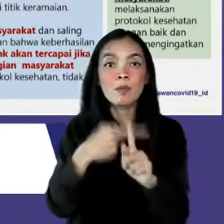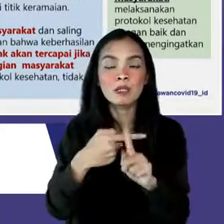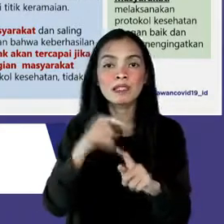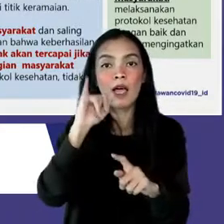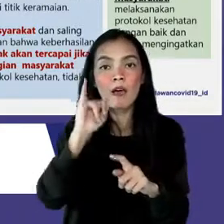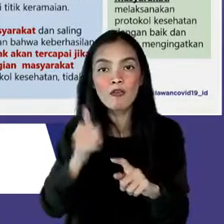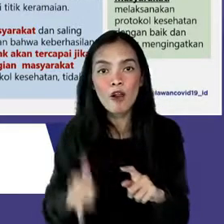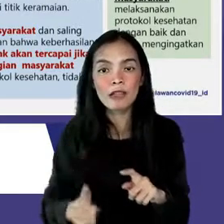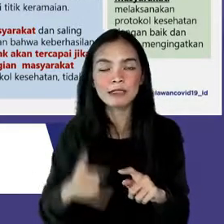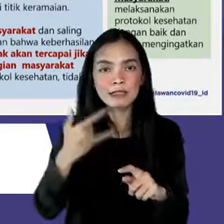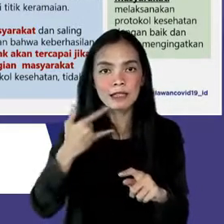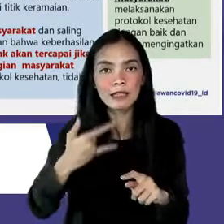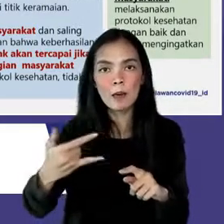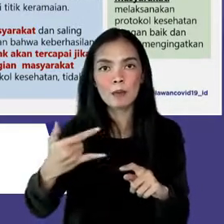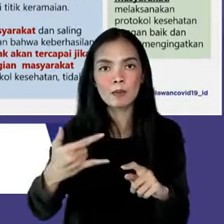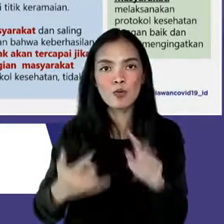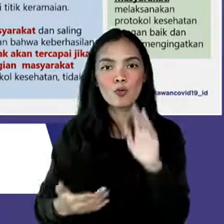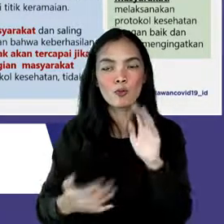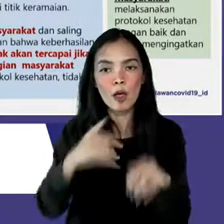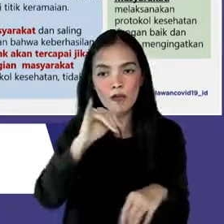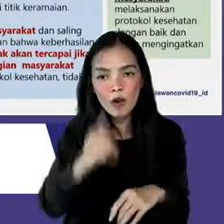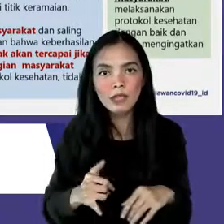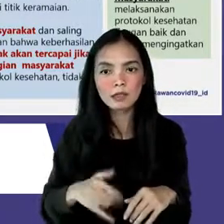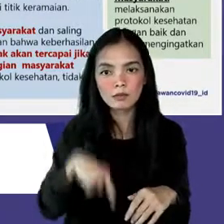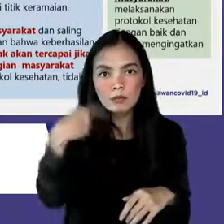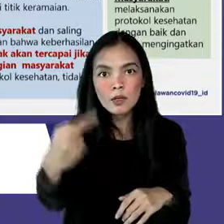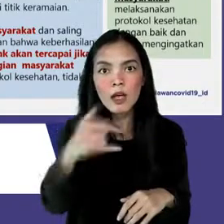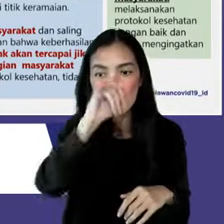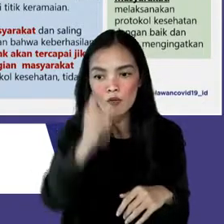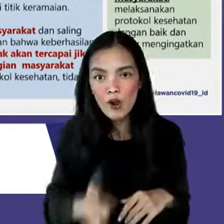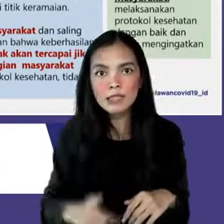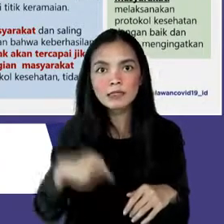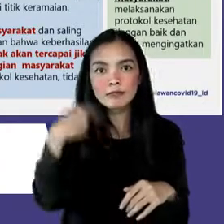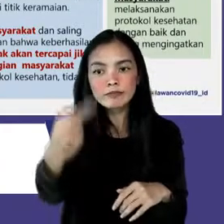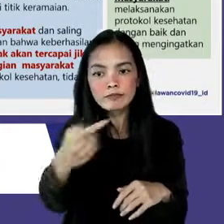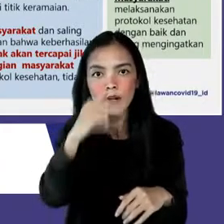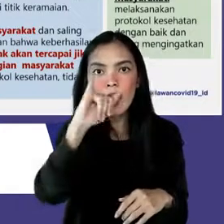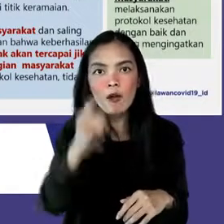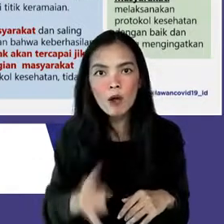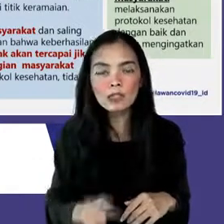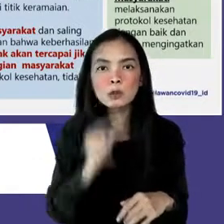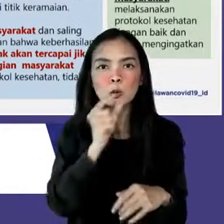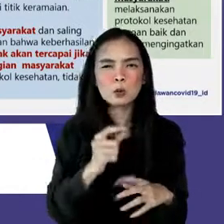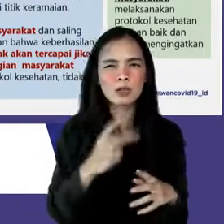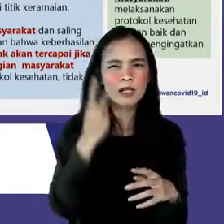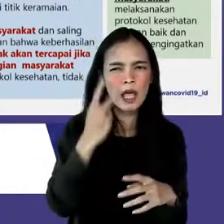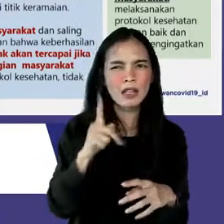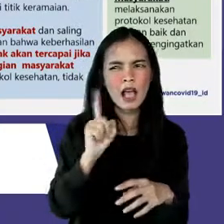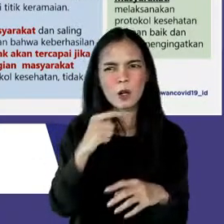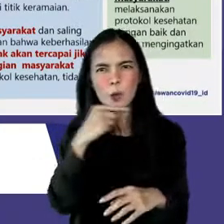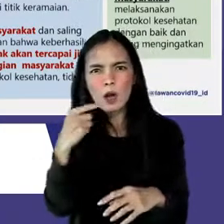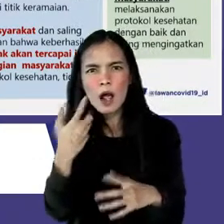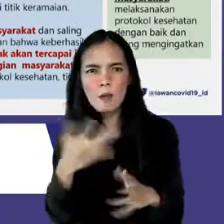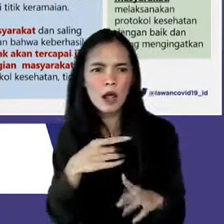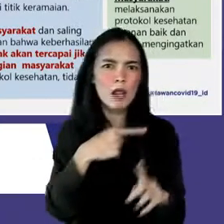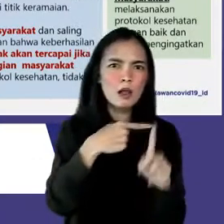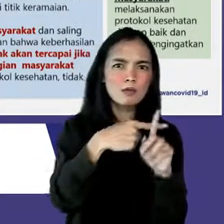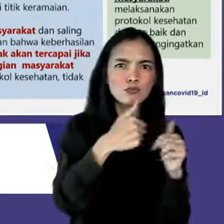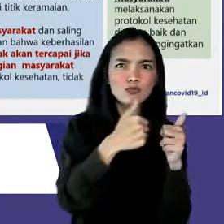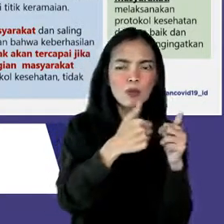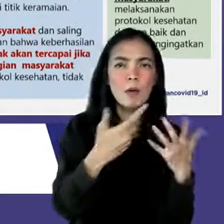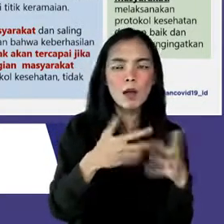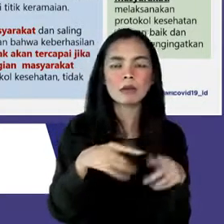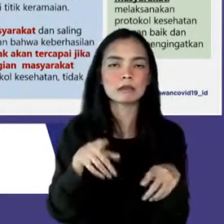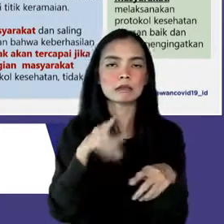agar kualitas penanganan dapat terus ditingkatkan. Yang ketiga, persiapan sarana dan prasarana